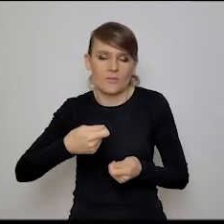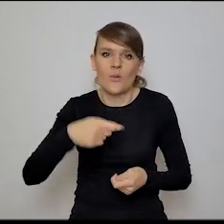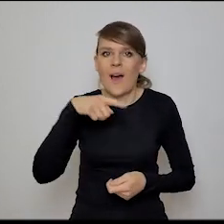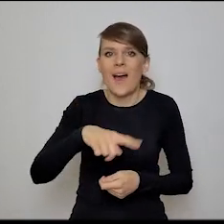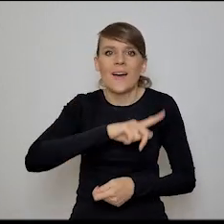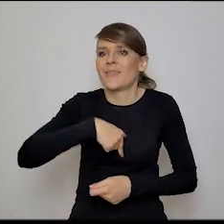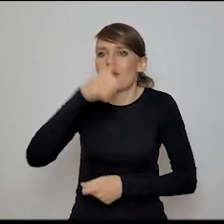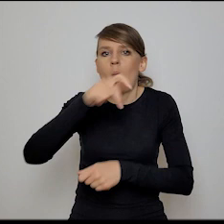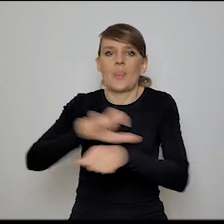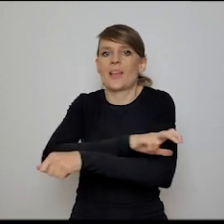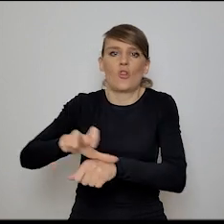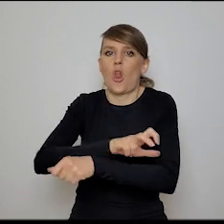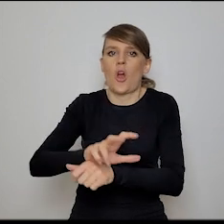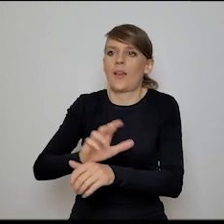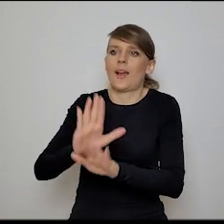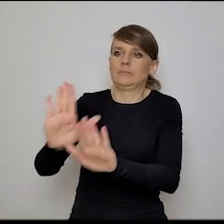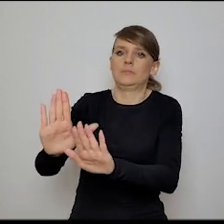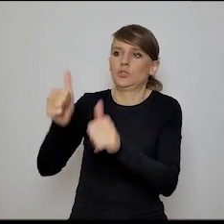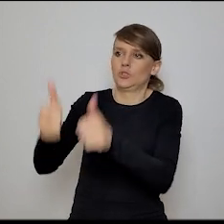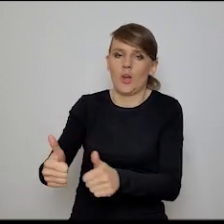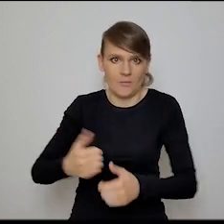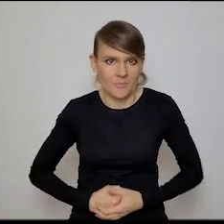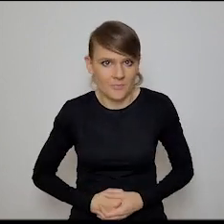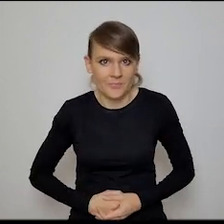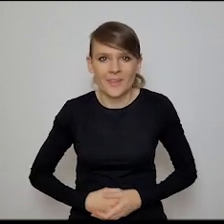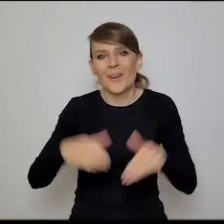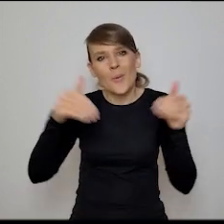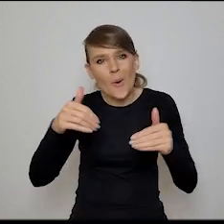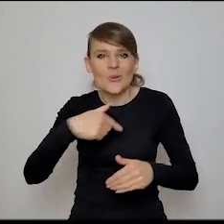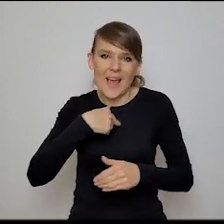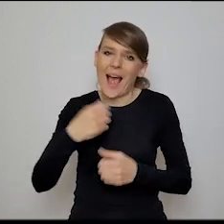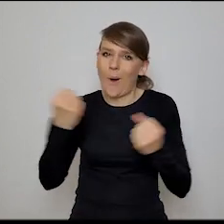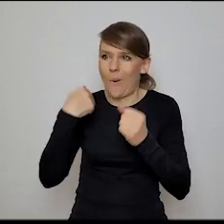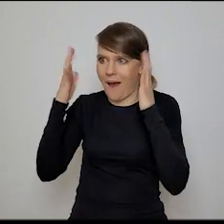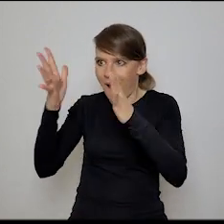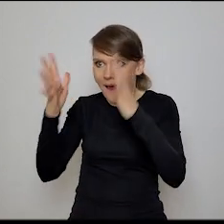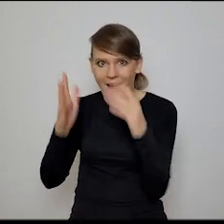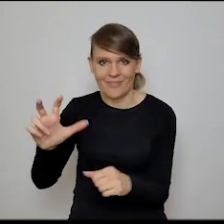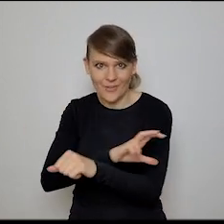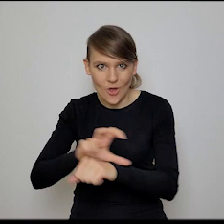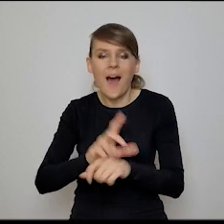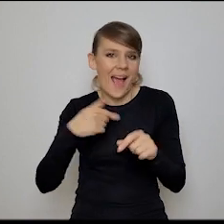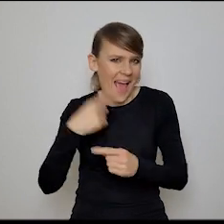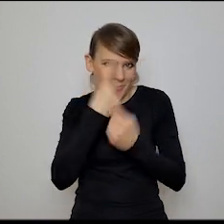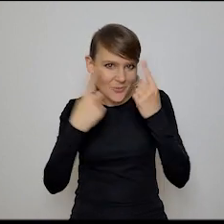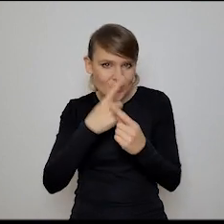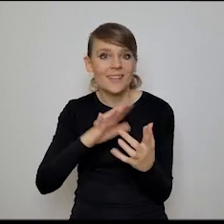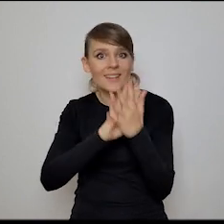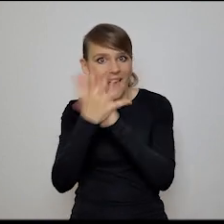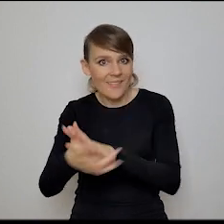tę technologię zatrzymać. Mi się raczej wydaje, no okej, ja tutaj będę trochę taką technodeterminstką, że ta transformacja technologiczna, ona jest,